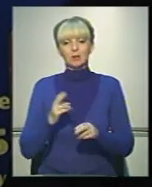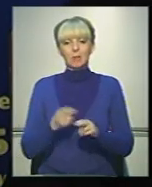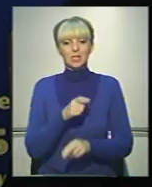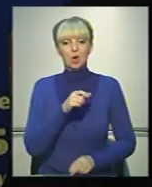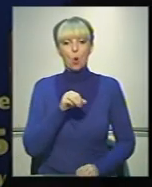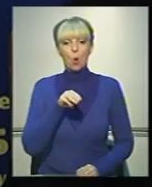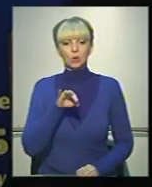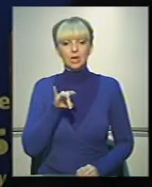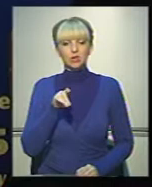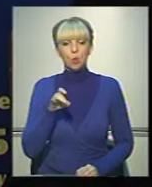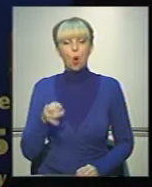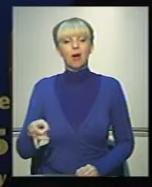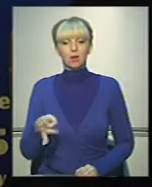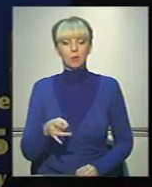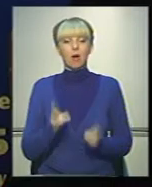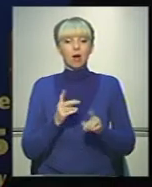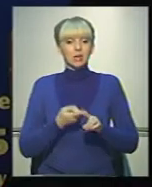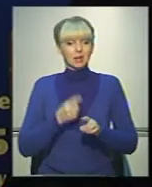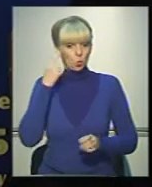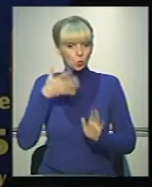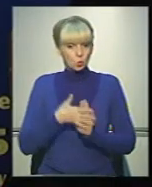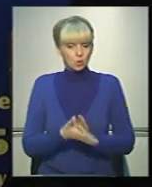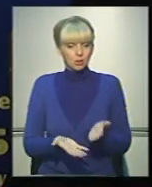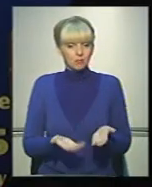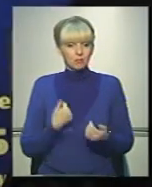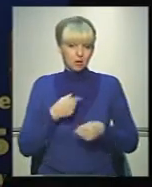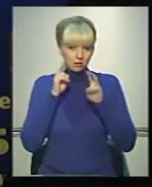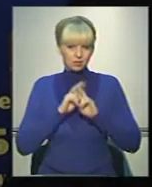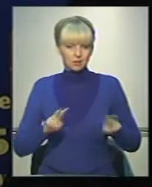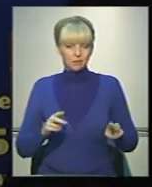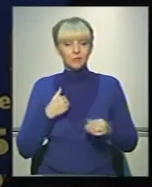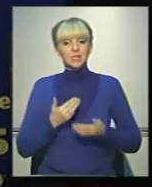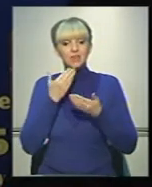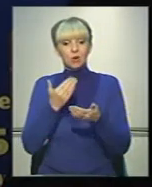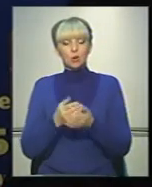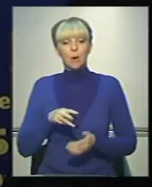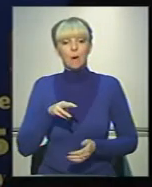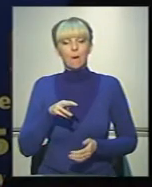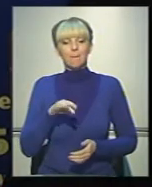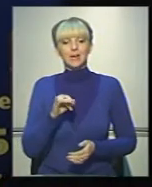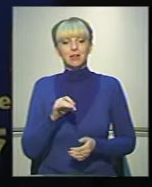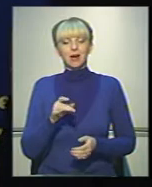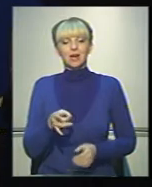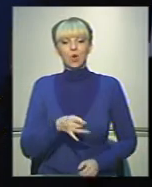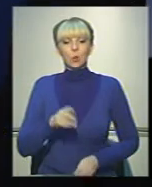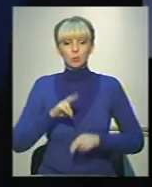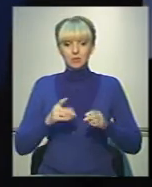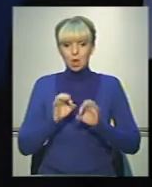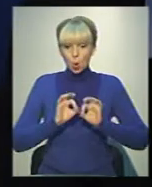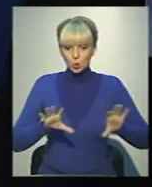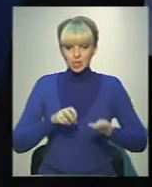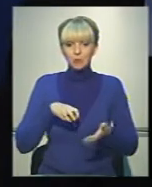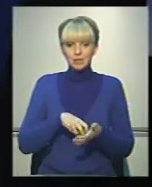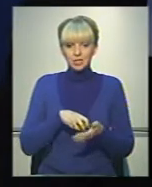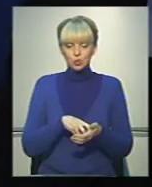Хотинського району. Як це розуміти, я не знаю. Я звернувся до Мінріон Буду за роз'ясненням, з листом,